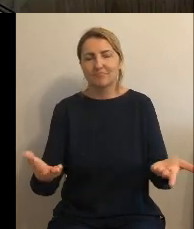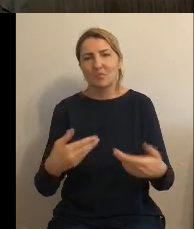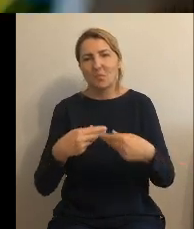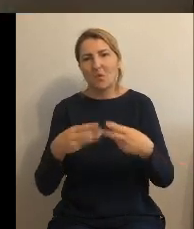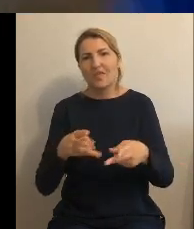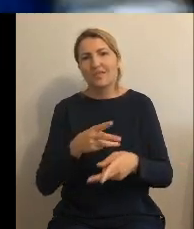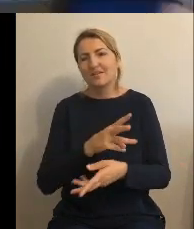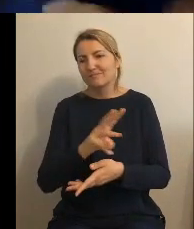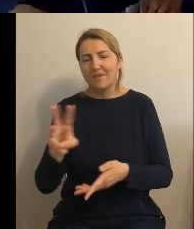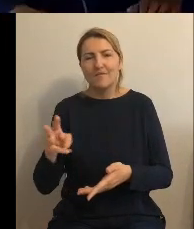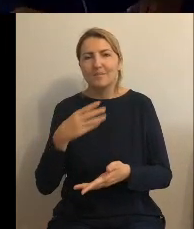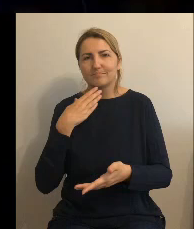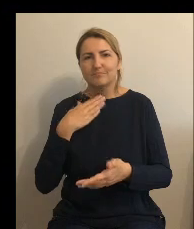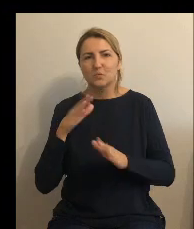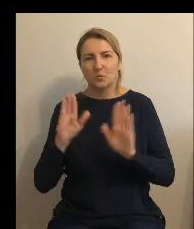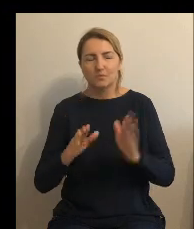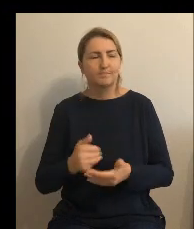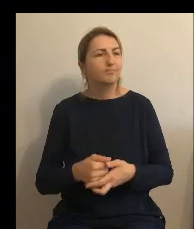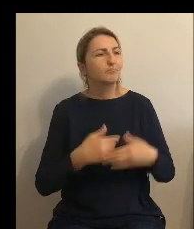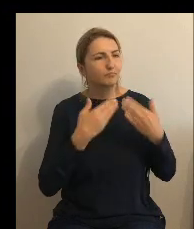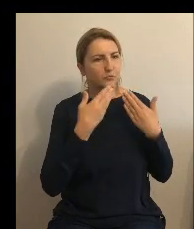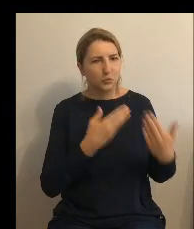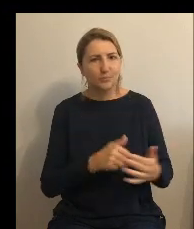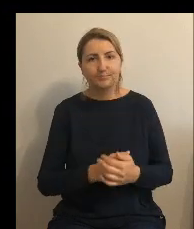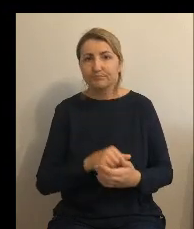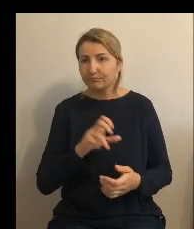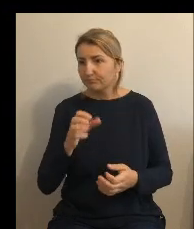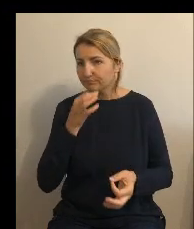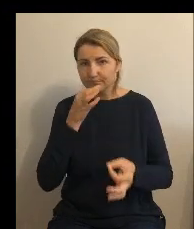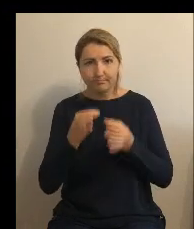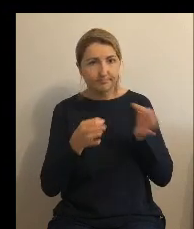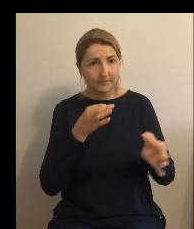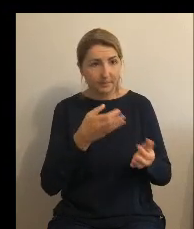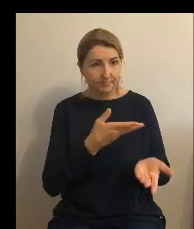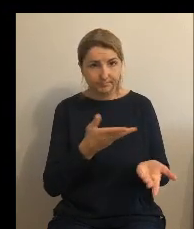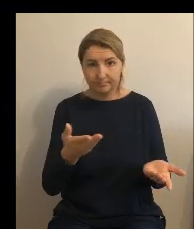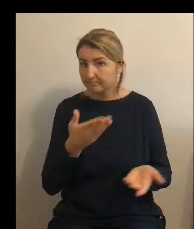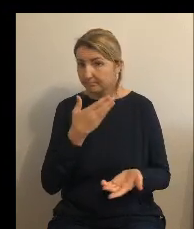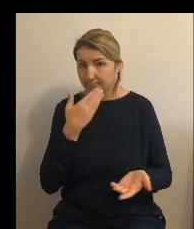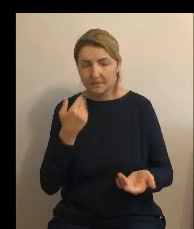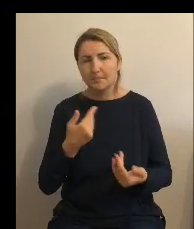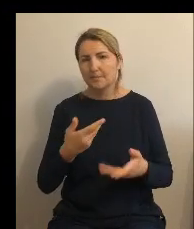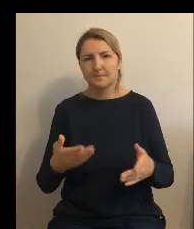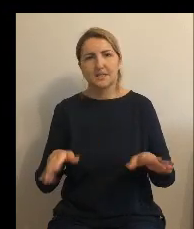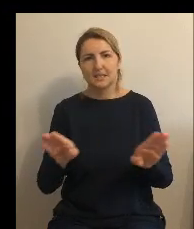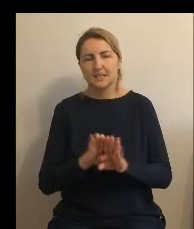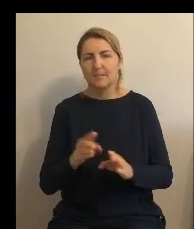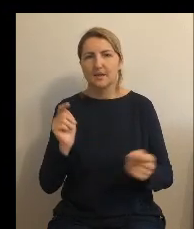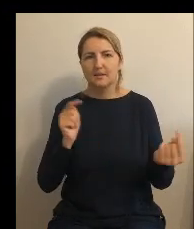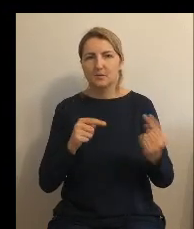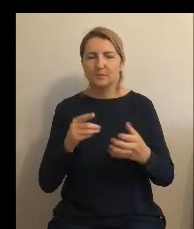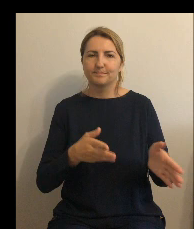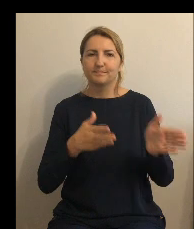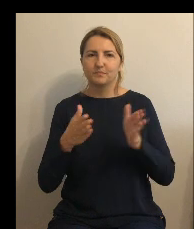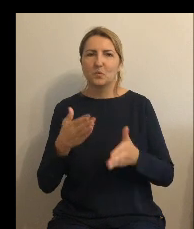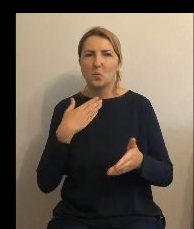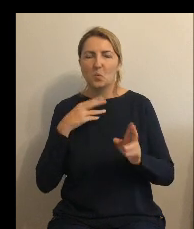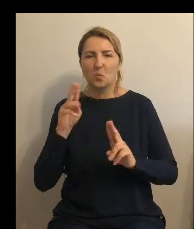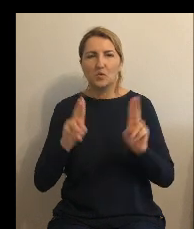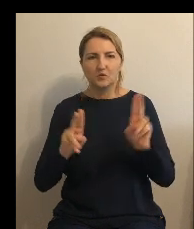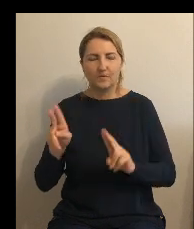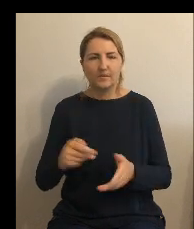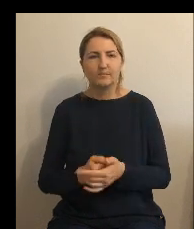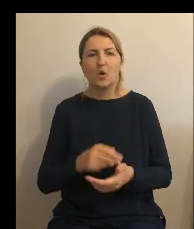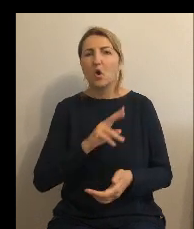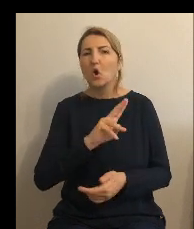Czy są jakieś zapytania jeszcze? Jeśli nie ma, zamykam dyskusję, przystępujemy do głosowania. To z Państwa radnych jest za przyjęciem projektu